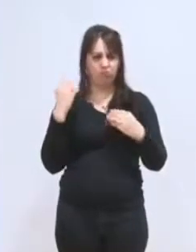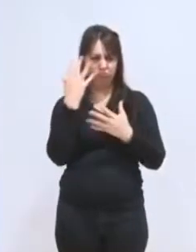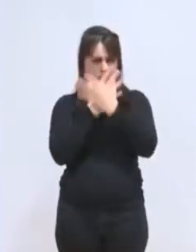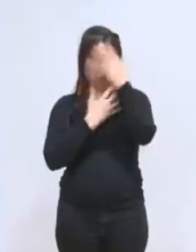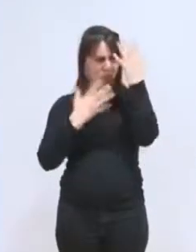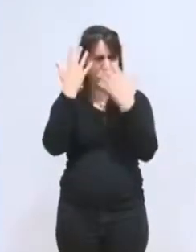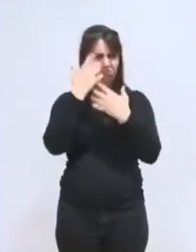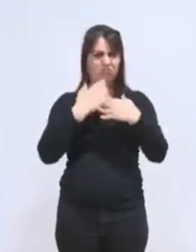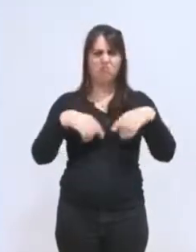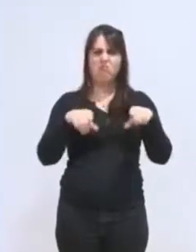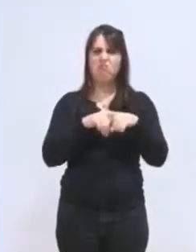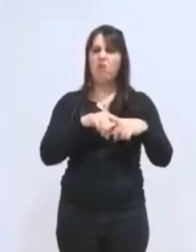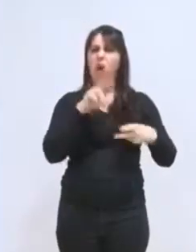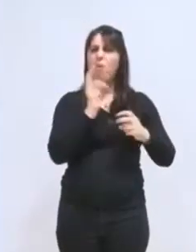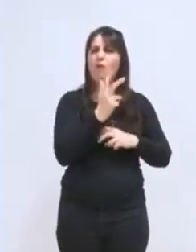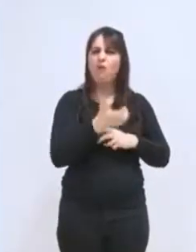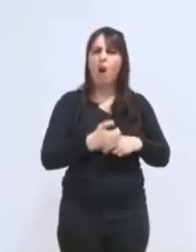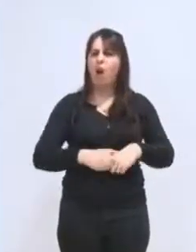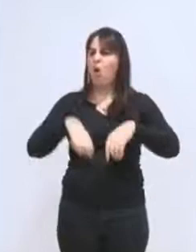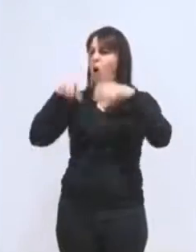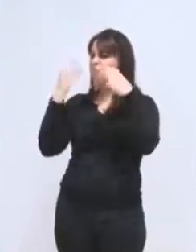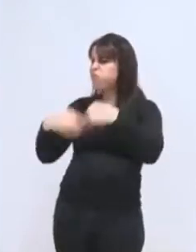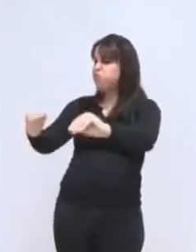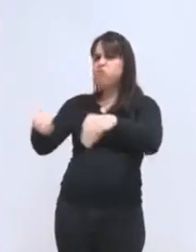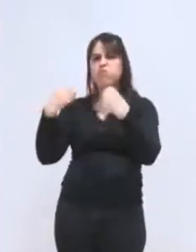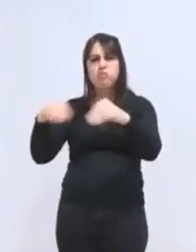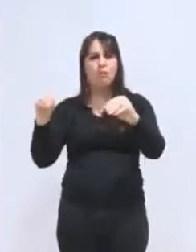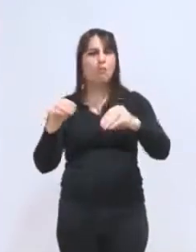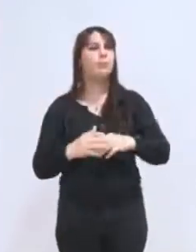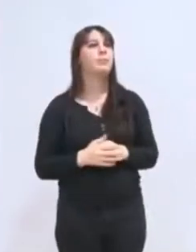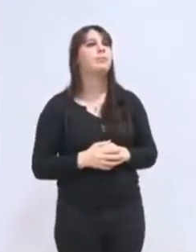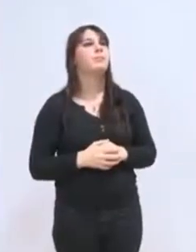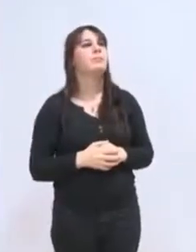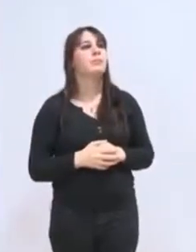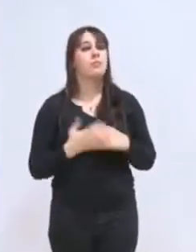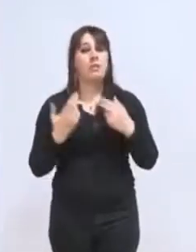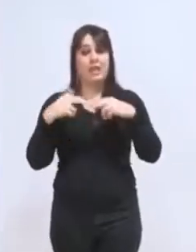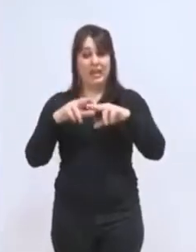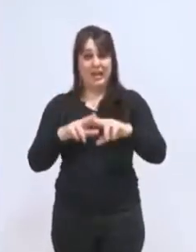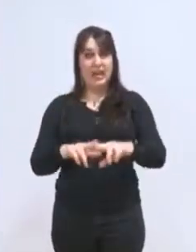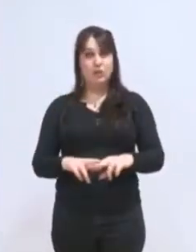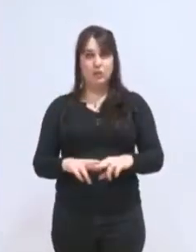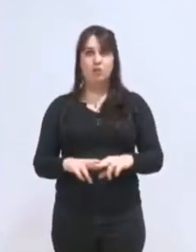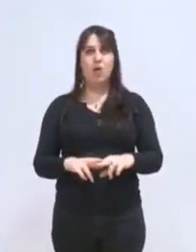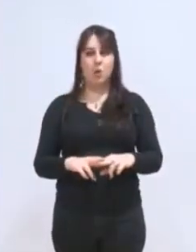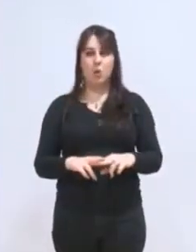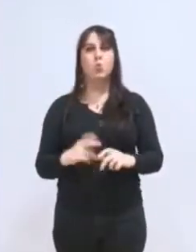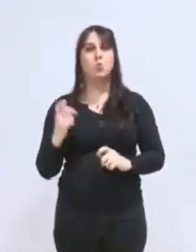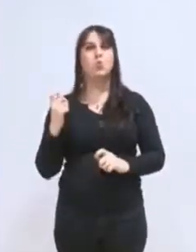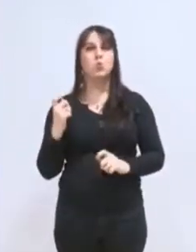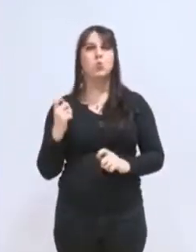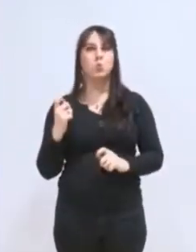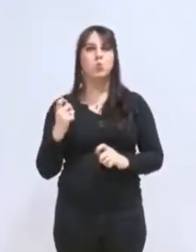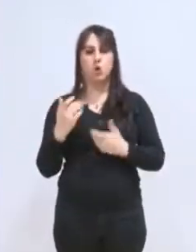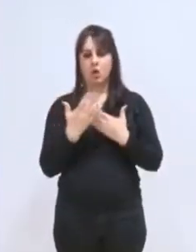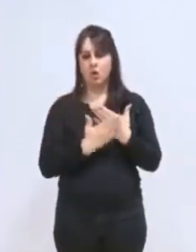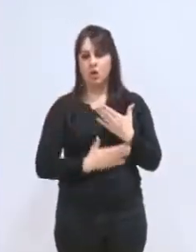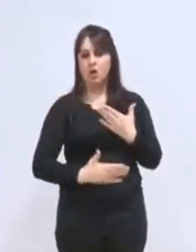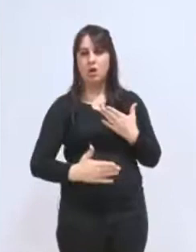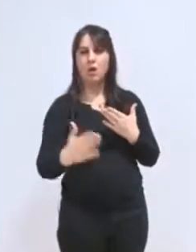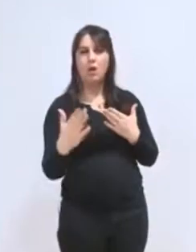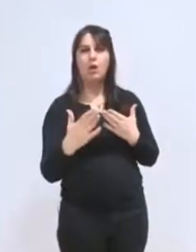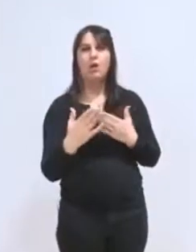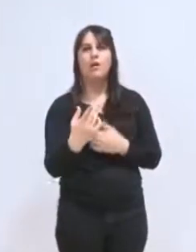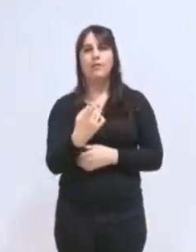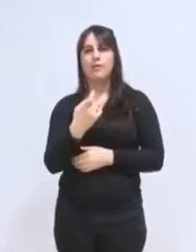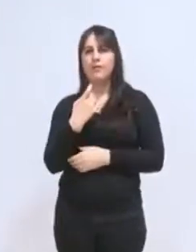foire aux bestiaux. Enfin, le résiduel important, qui lui sera à regarder dans son évolution, de l'opération